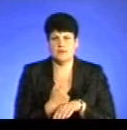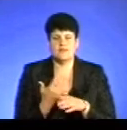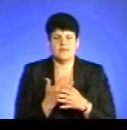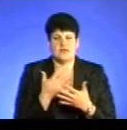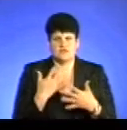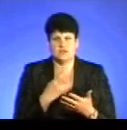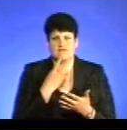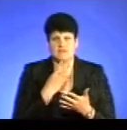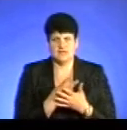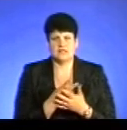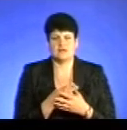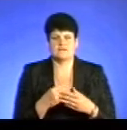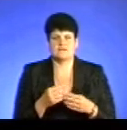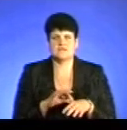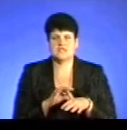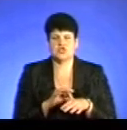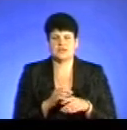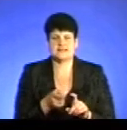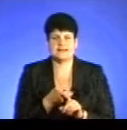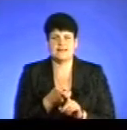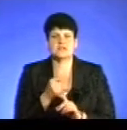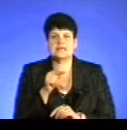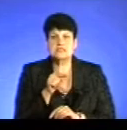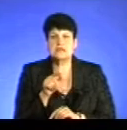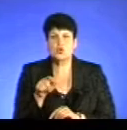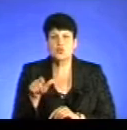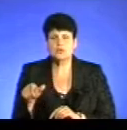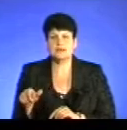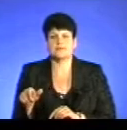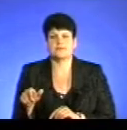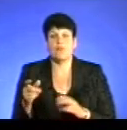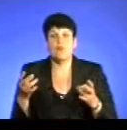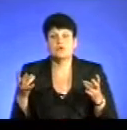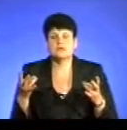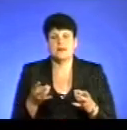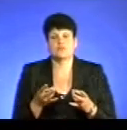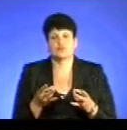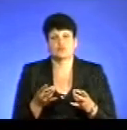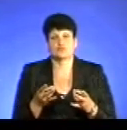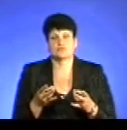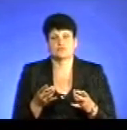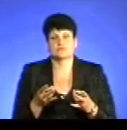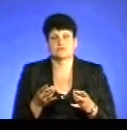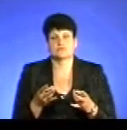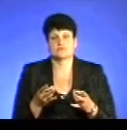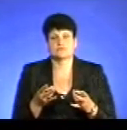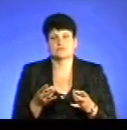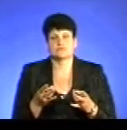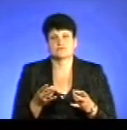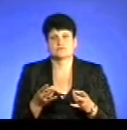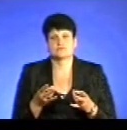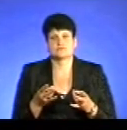виражена фізична залежність. І тому ці вже люди потребують, скажімо так,